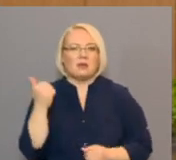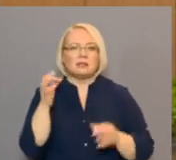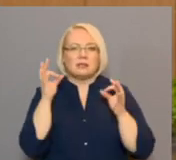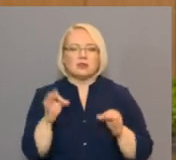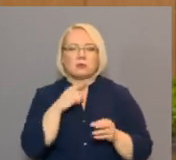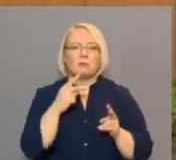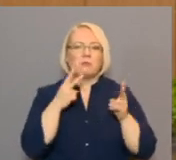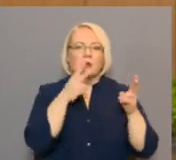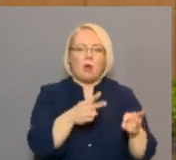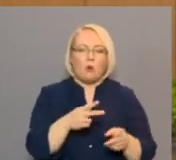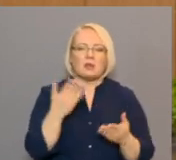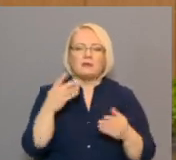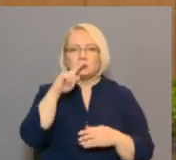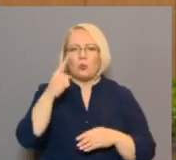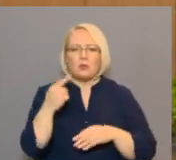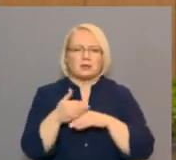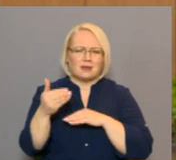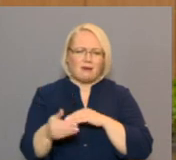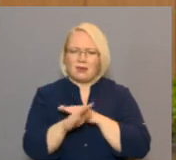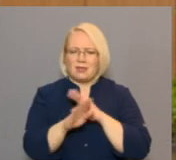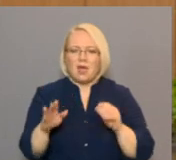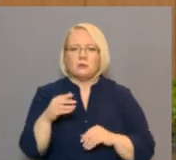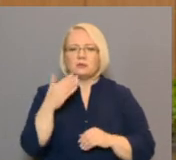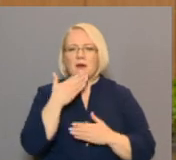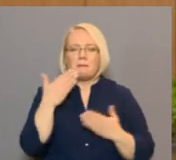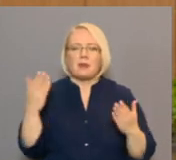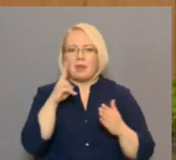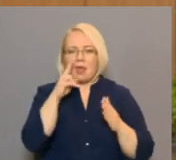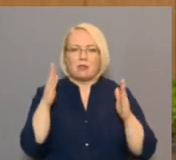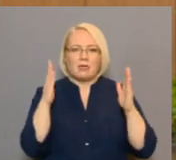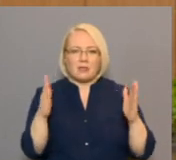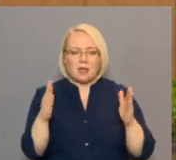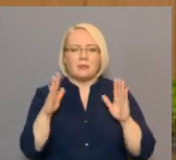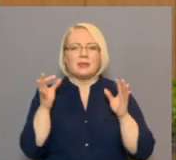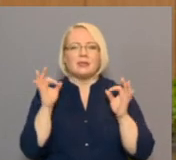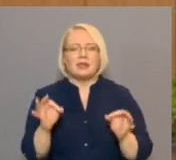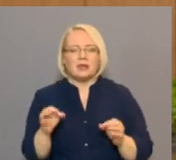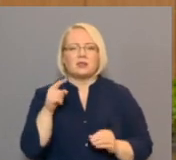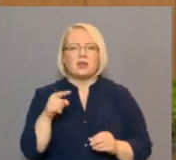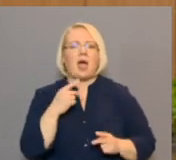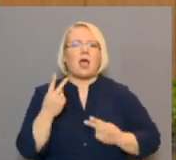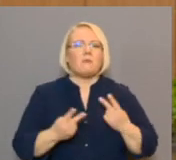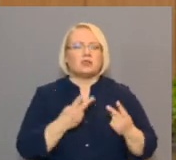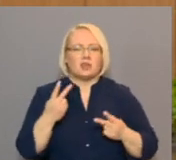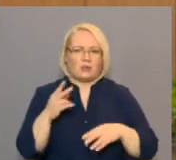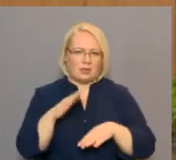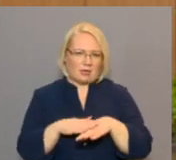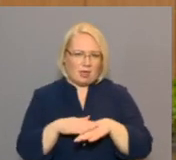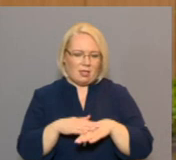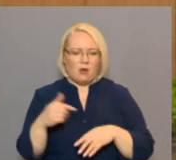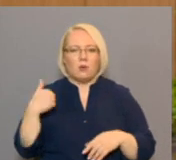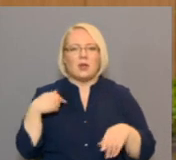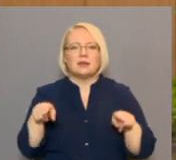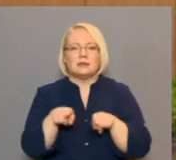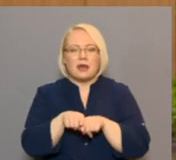bet ne jau tāpēc, ka varbūt stundas skavēt. Tas jau tā pēdējā nedēļa, bet tieši man liekas tā emocionālā dēļ. Es arī